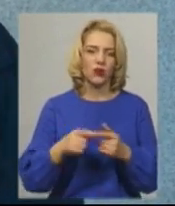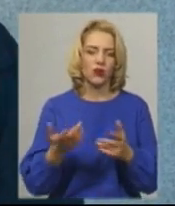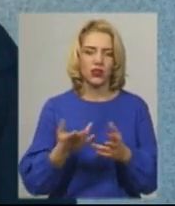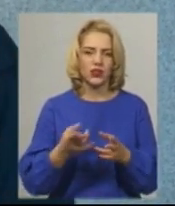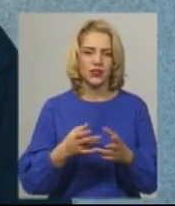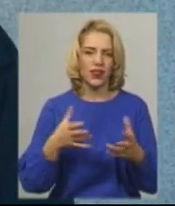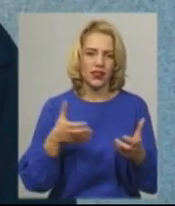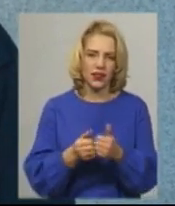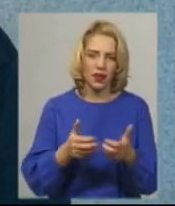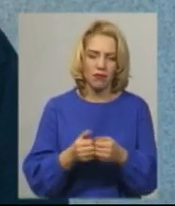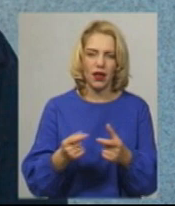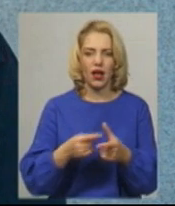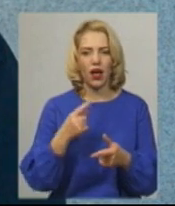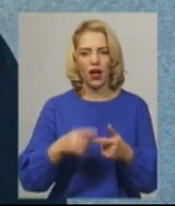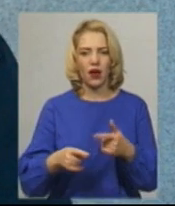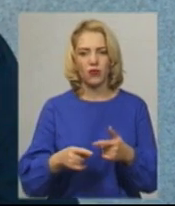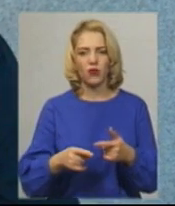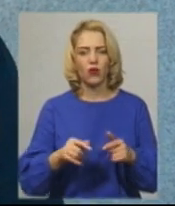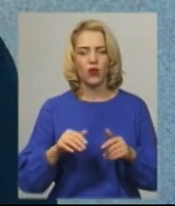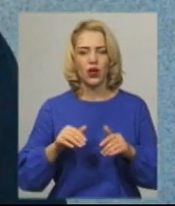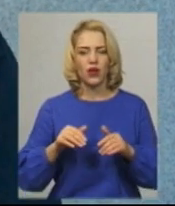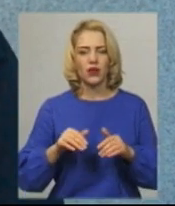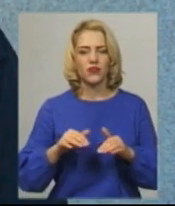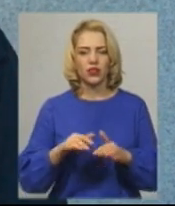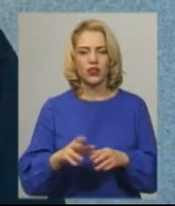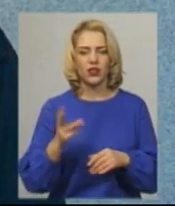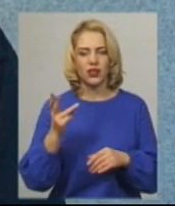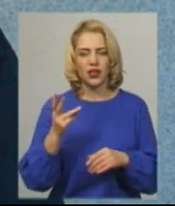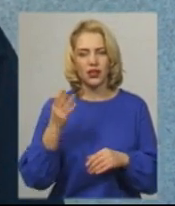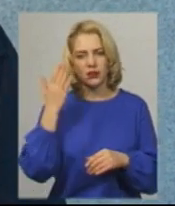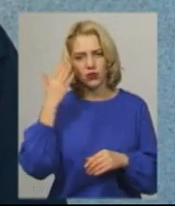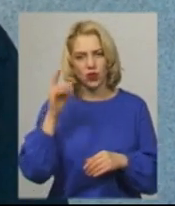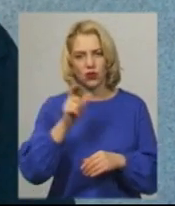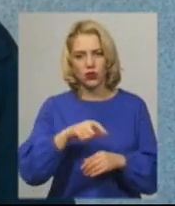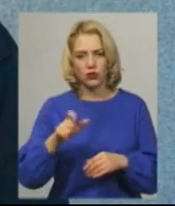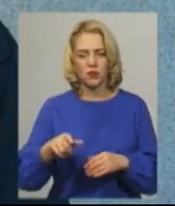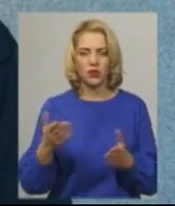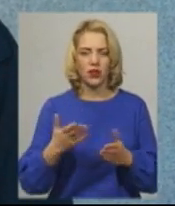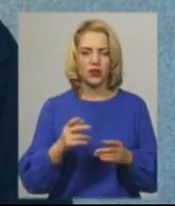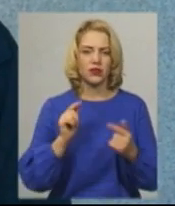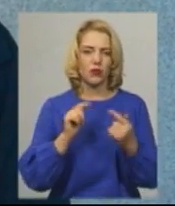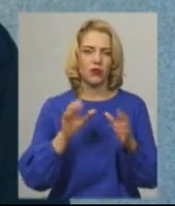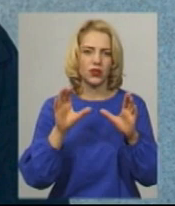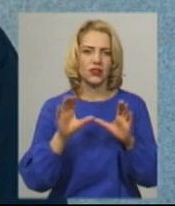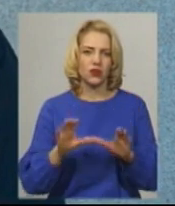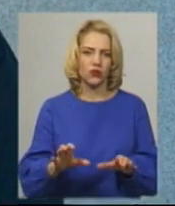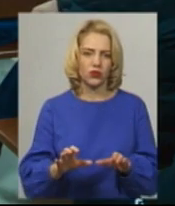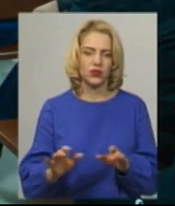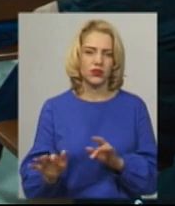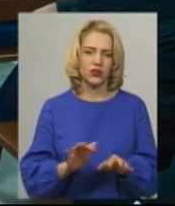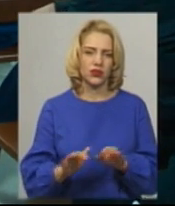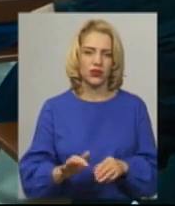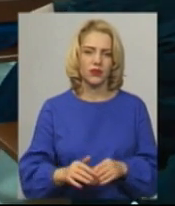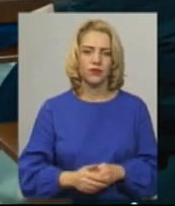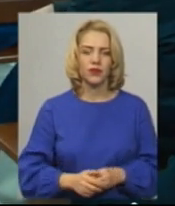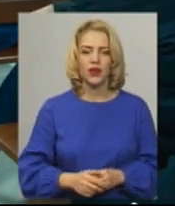або вчинення третіми або сторонніми особами якихось противоправних дій».